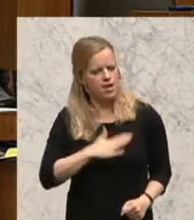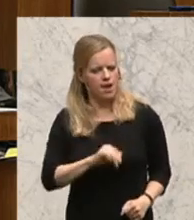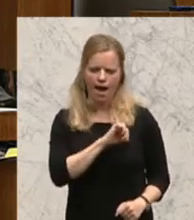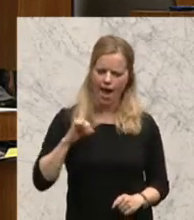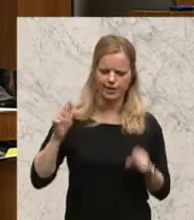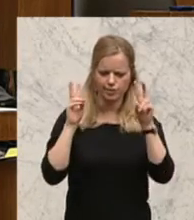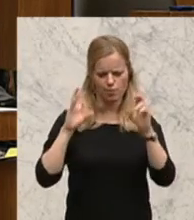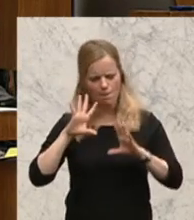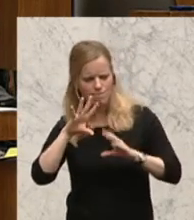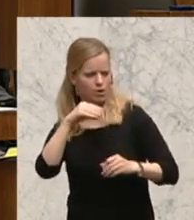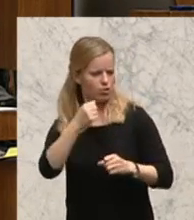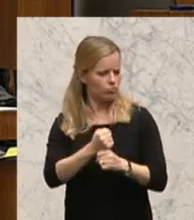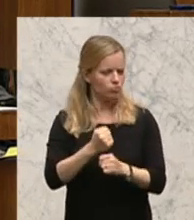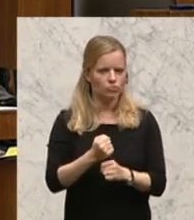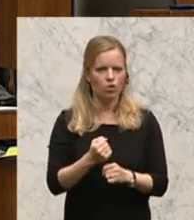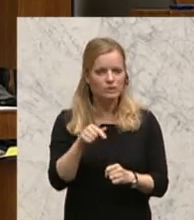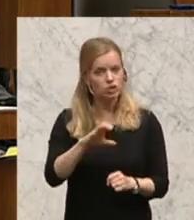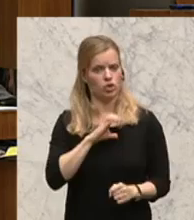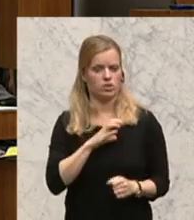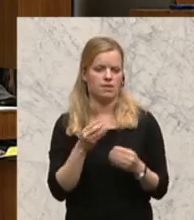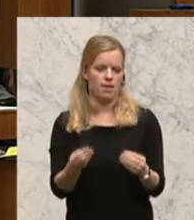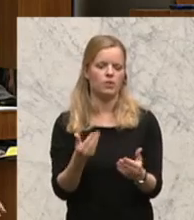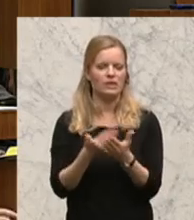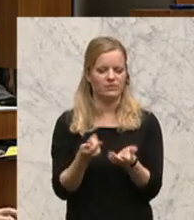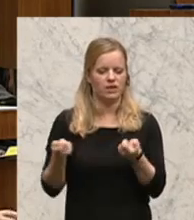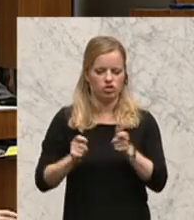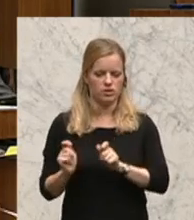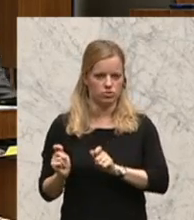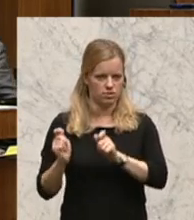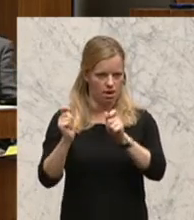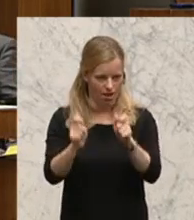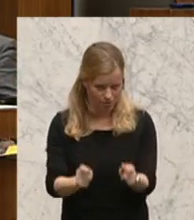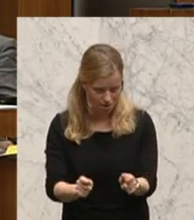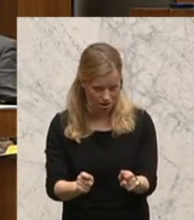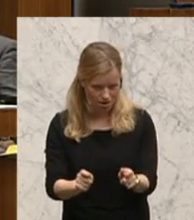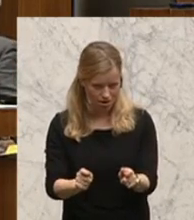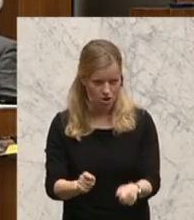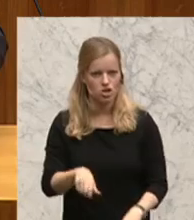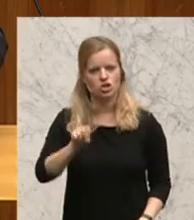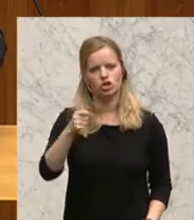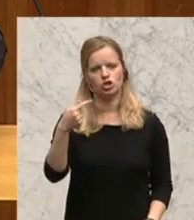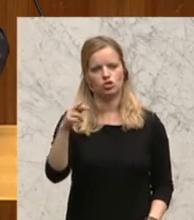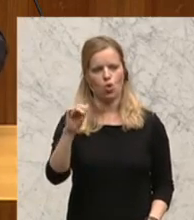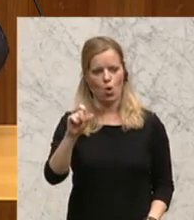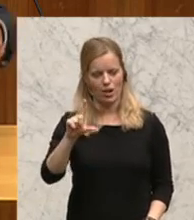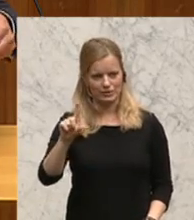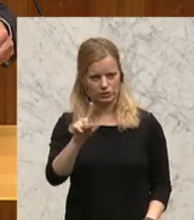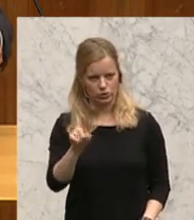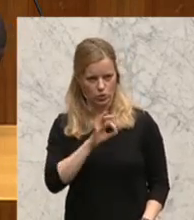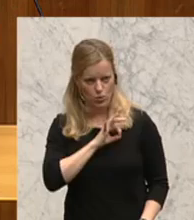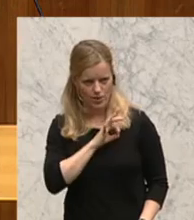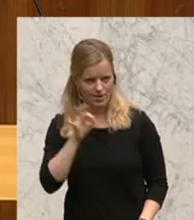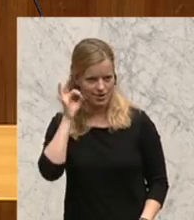Geben wir ihnen die Chance und deswegen der Entschließungsantrag von Strolz, Kolleginnen und